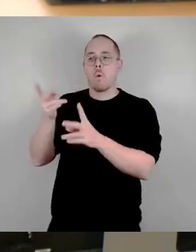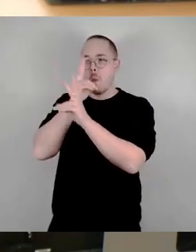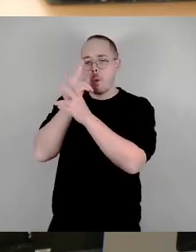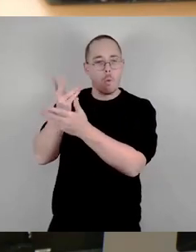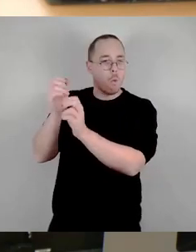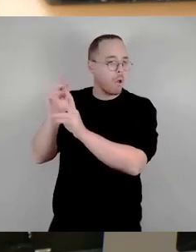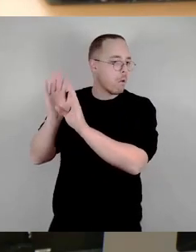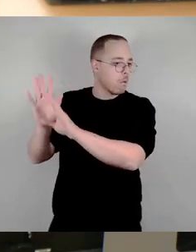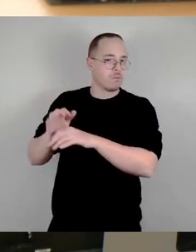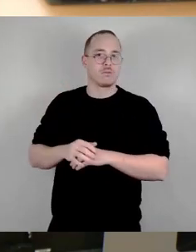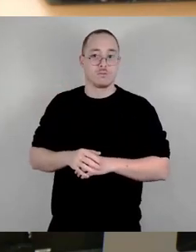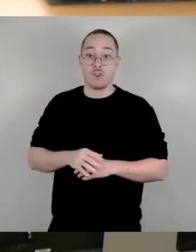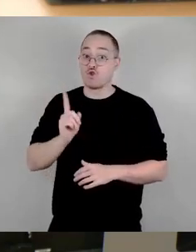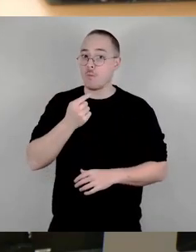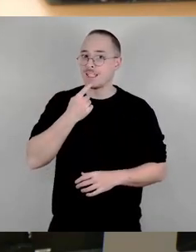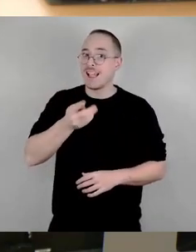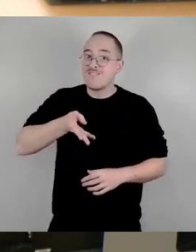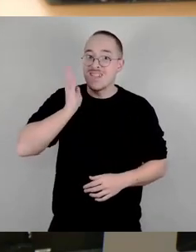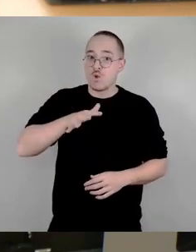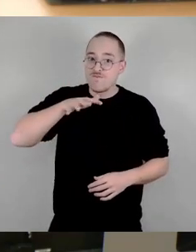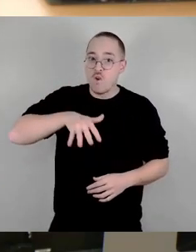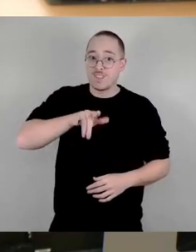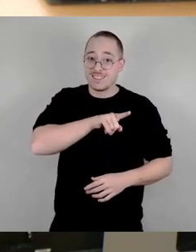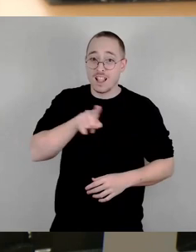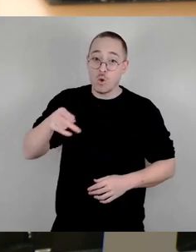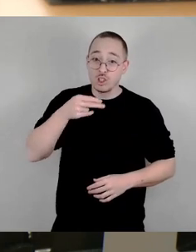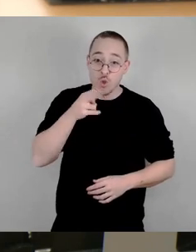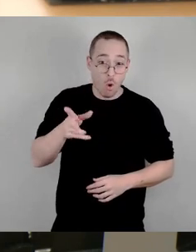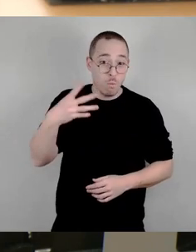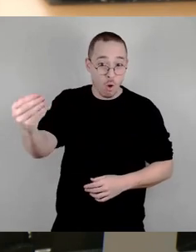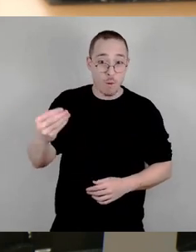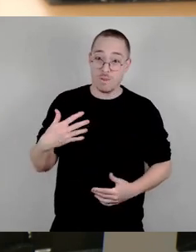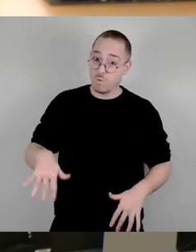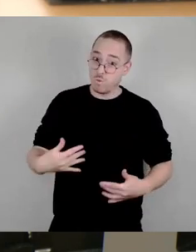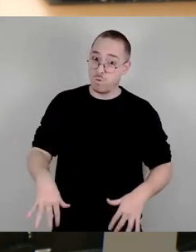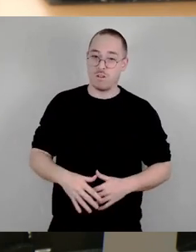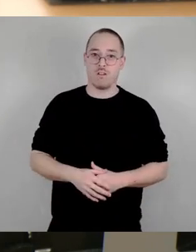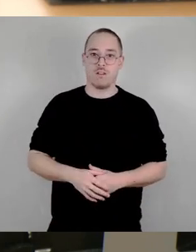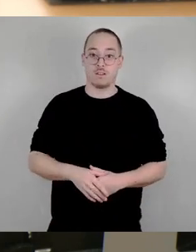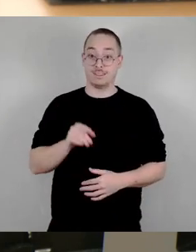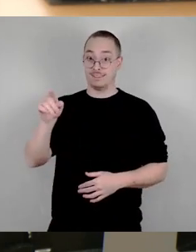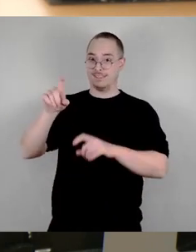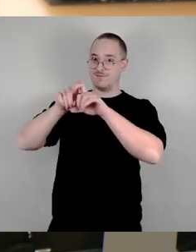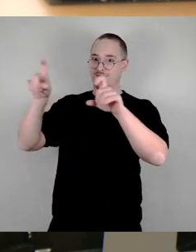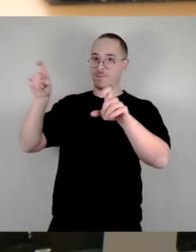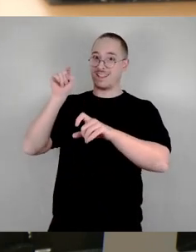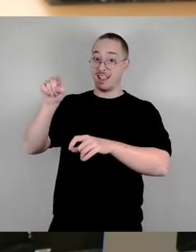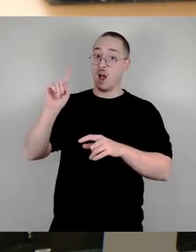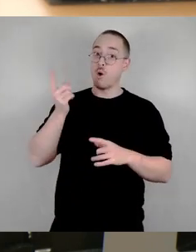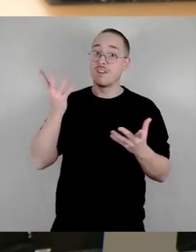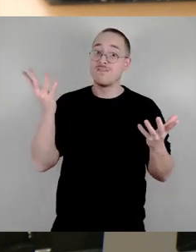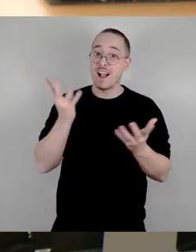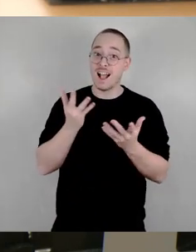415.000 Euro erhalten hat. Nein, es ist die Agentur, mit deren Chef